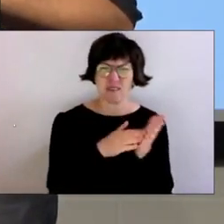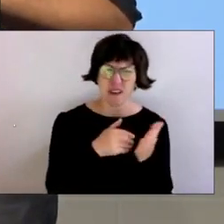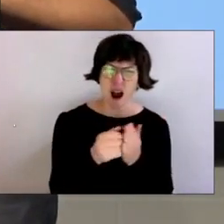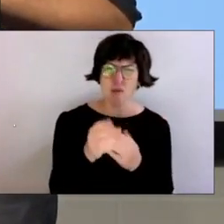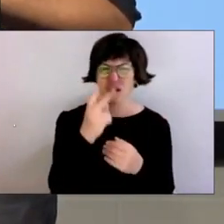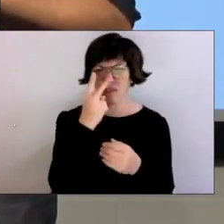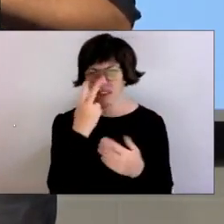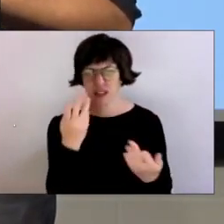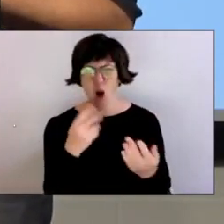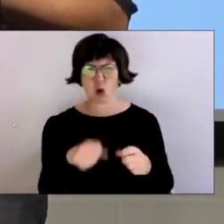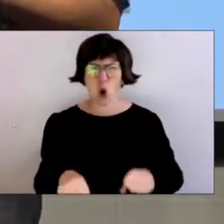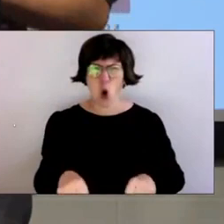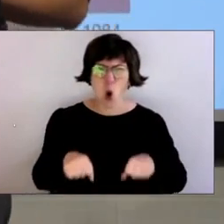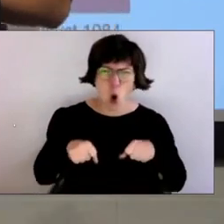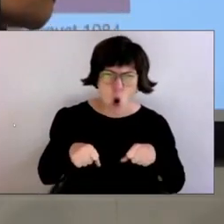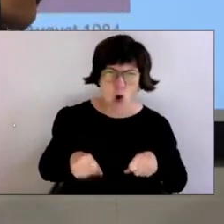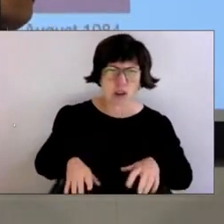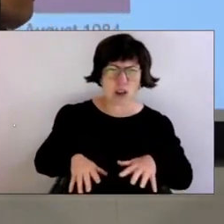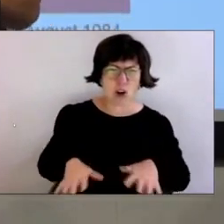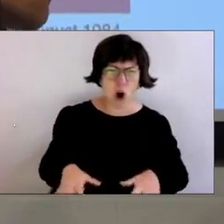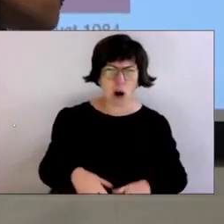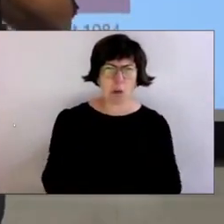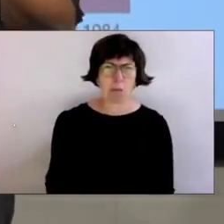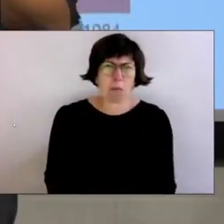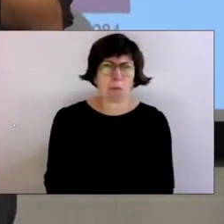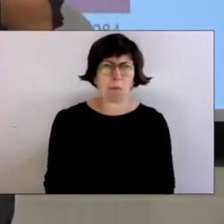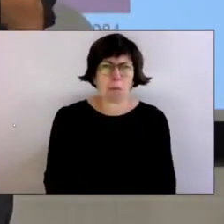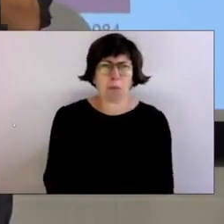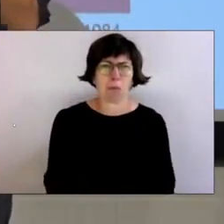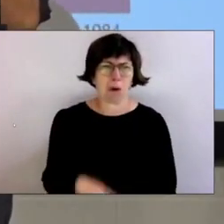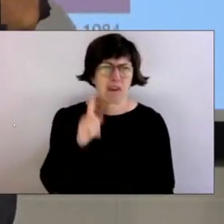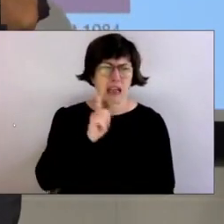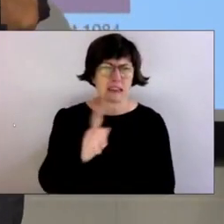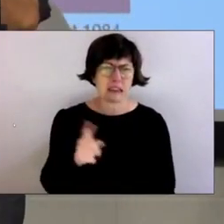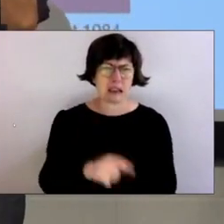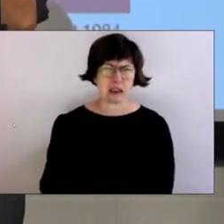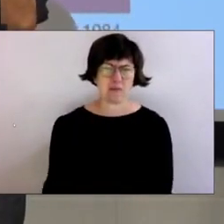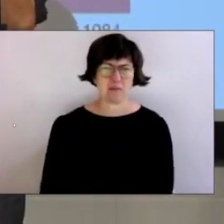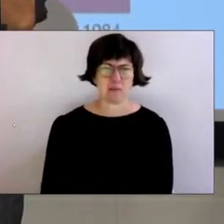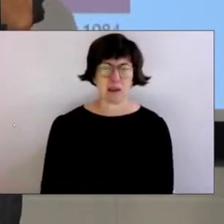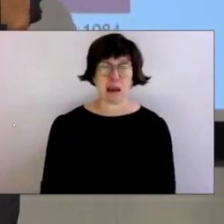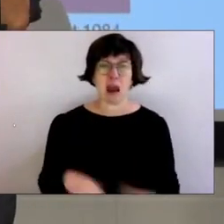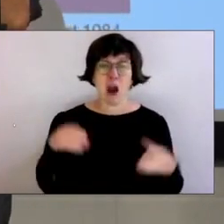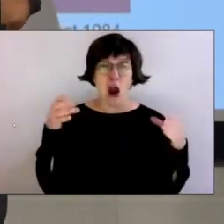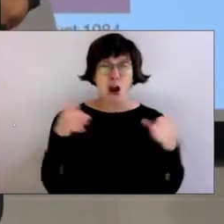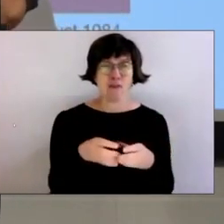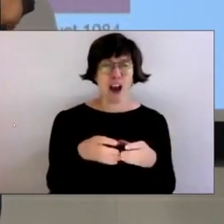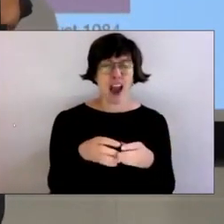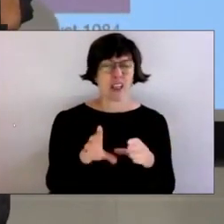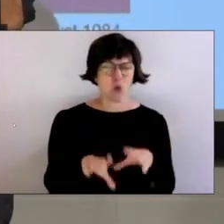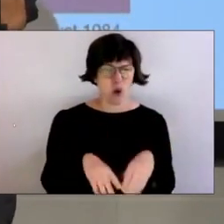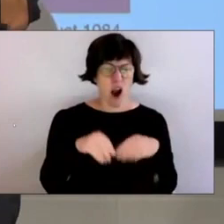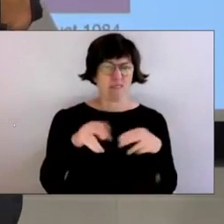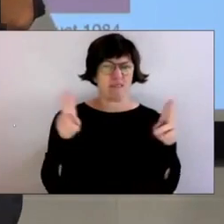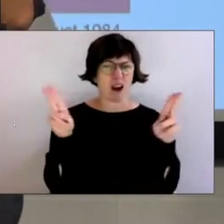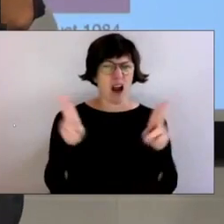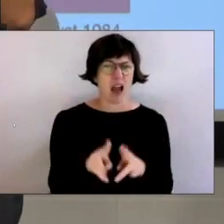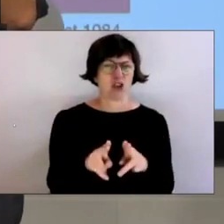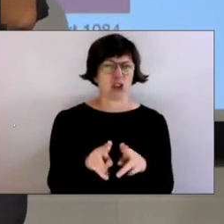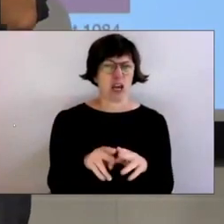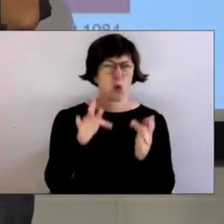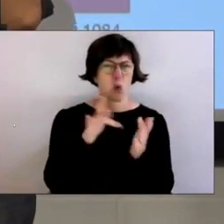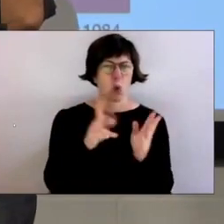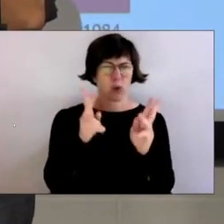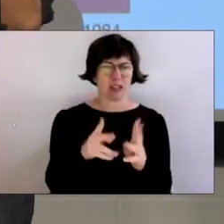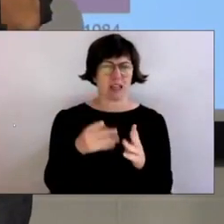ob ich eine Hose oder einen Rock anziehen wollte. Die Vereinigung war der Anfang für die Einschränkung des Grundrechts auf Asyl und für